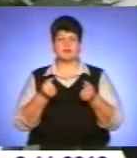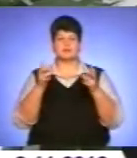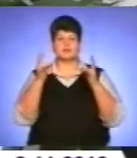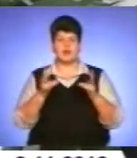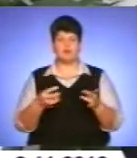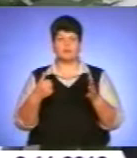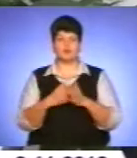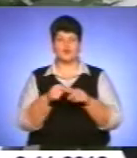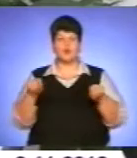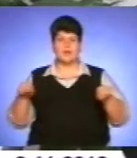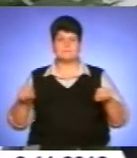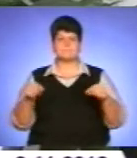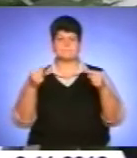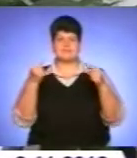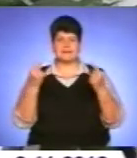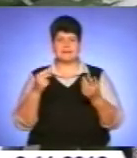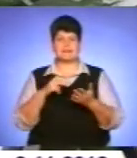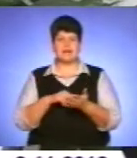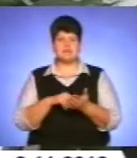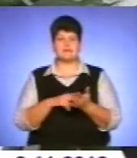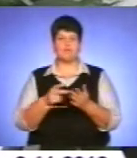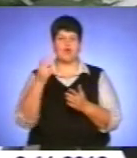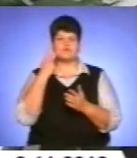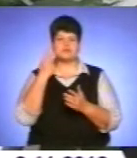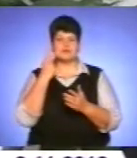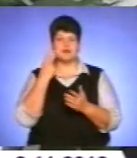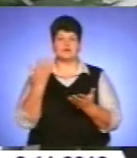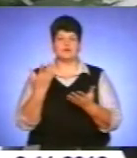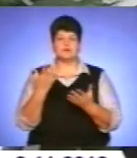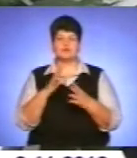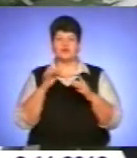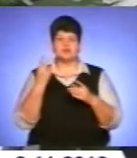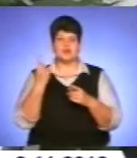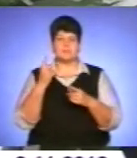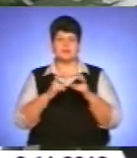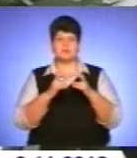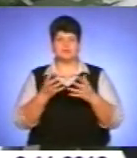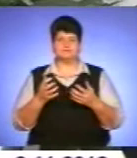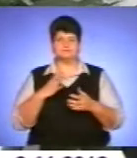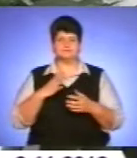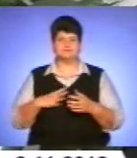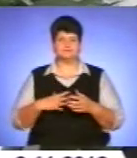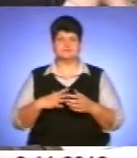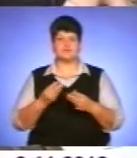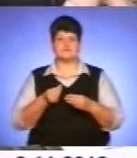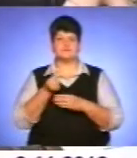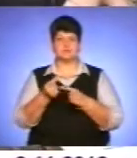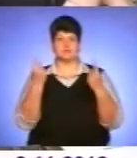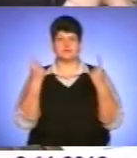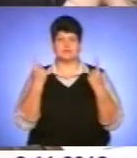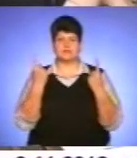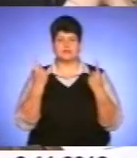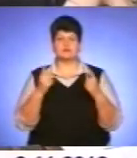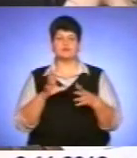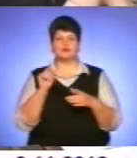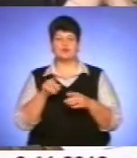до реабілітації, і повсякденно, ні одне підприйомство би не витримало, тому що виплати великі. Для того, щоб